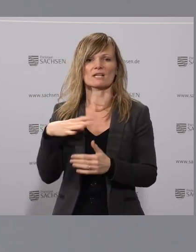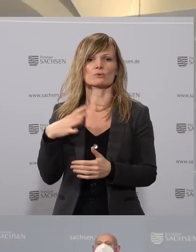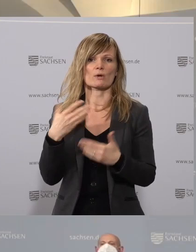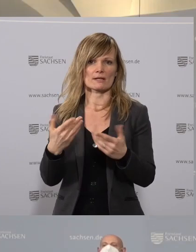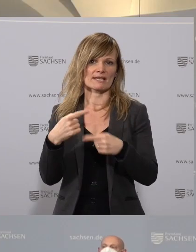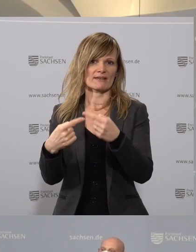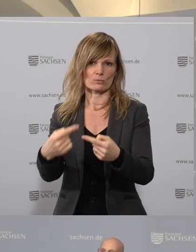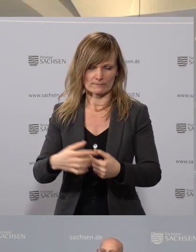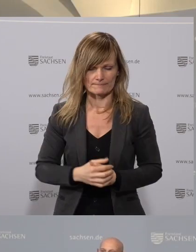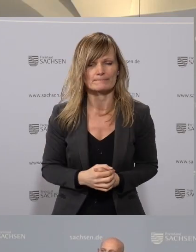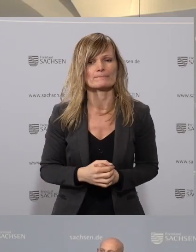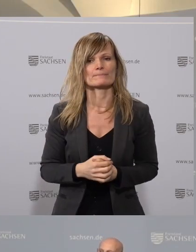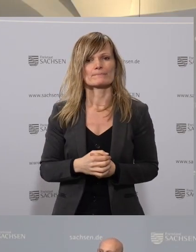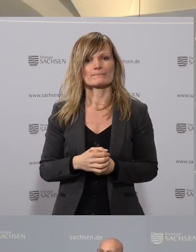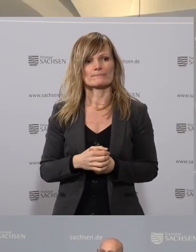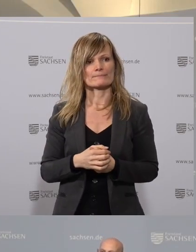Beate Dietze, MDR.